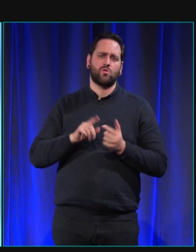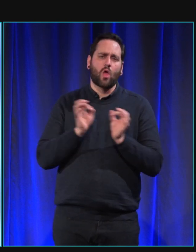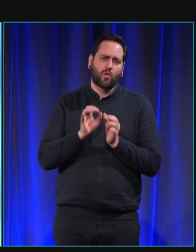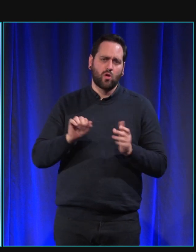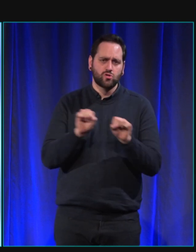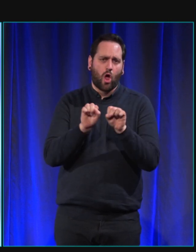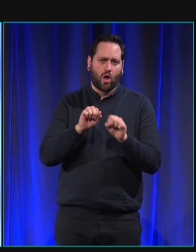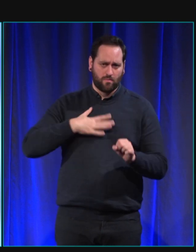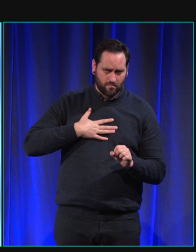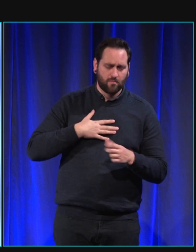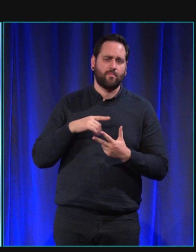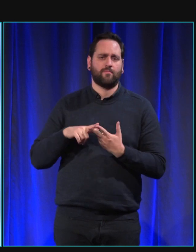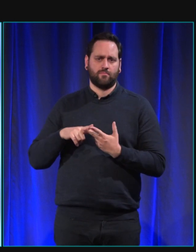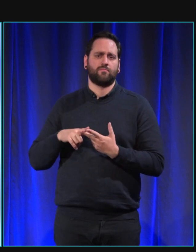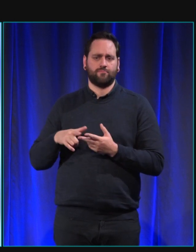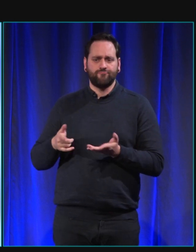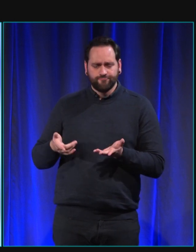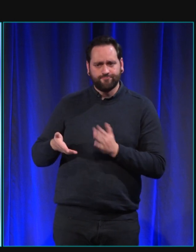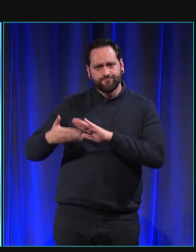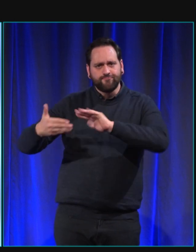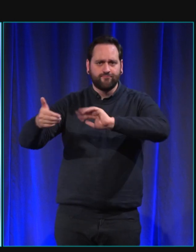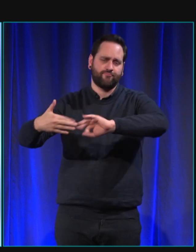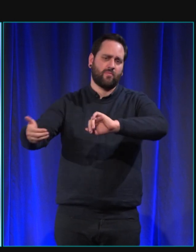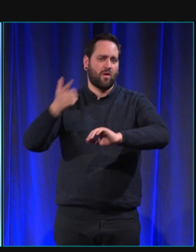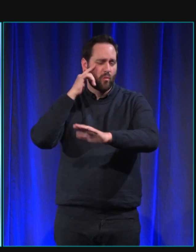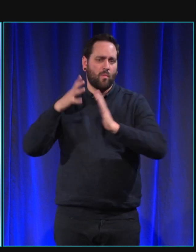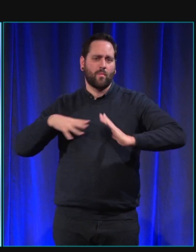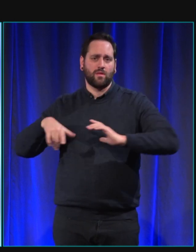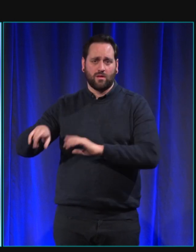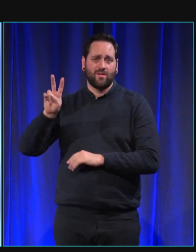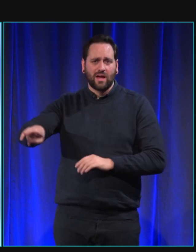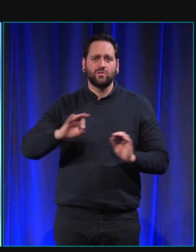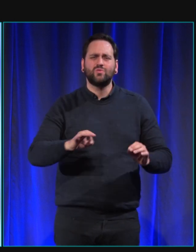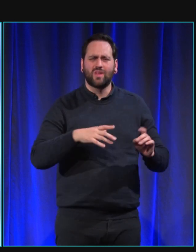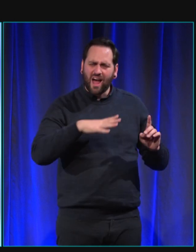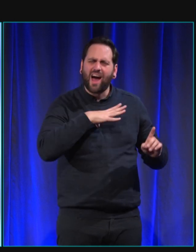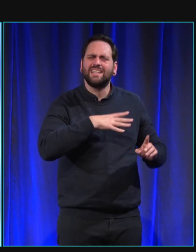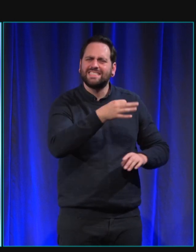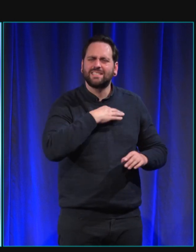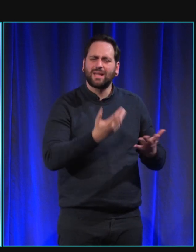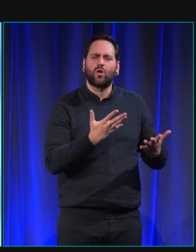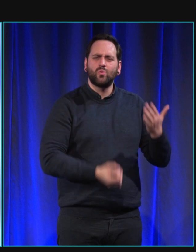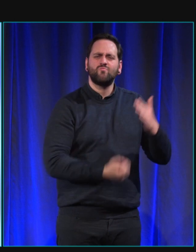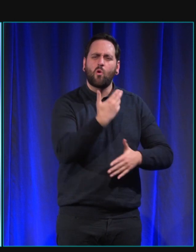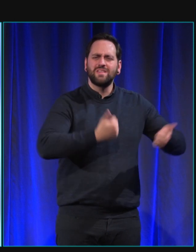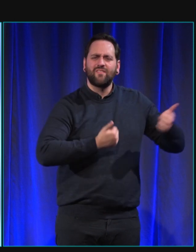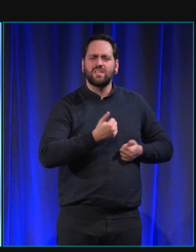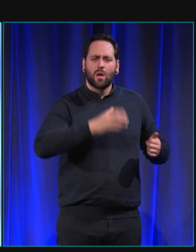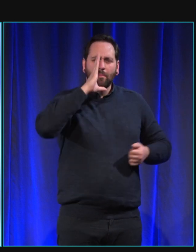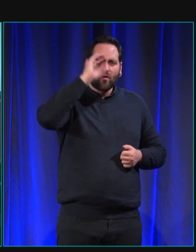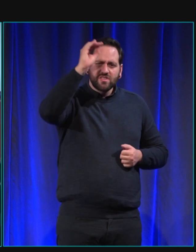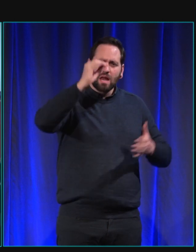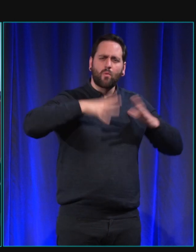quand c'est trop nécessaire on trouve du relais moi j'avais hésité à faire appel à ces promeneurs professionnels ou des